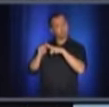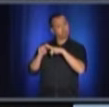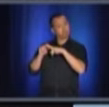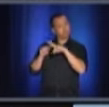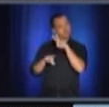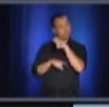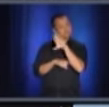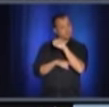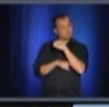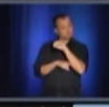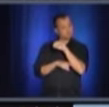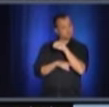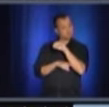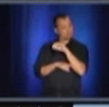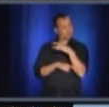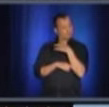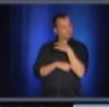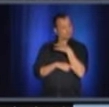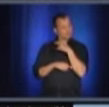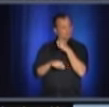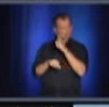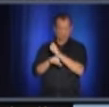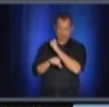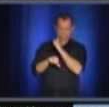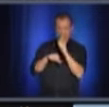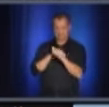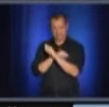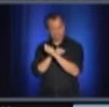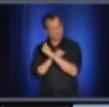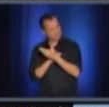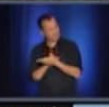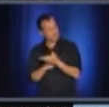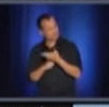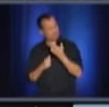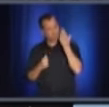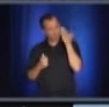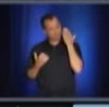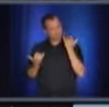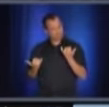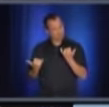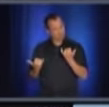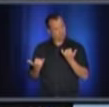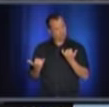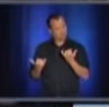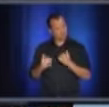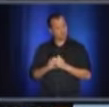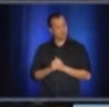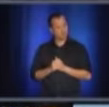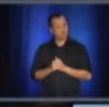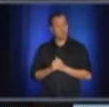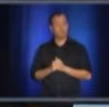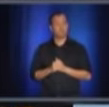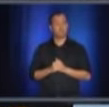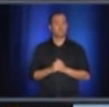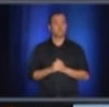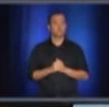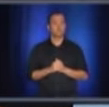250 personnes? N'est-ce pas un risque qui n'est pas nécessaire à faire courir aux gens? Réponse.